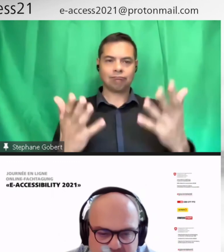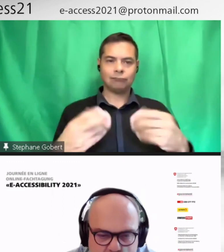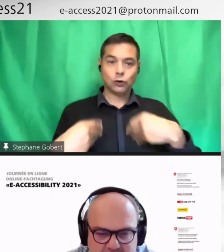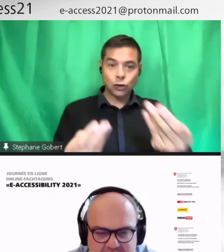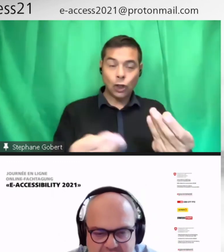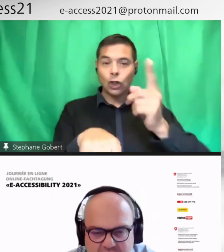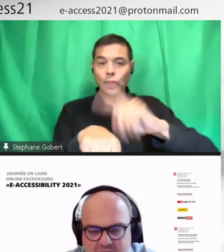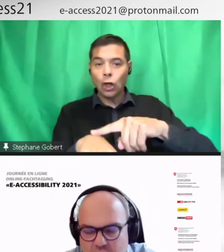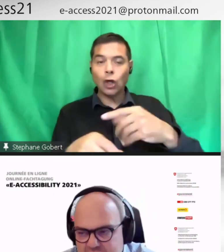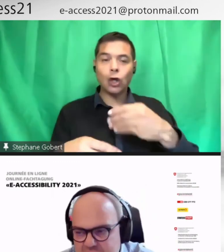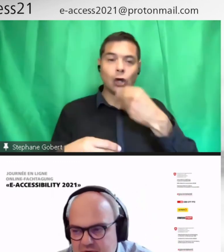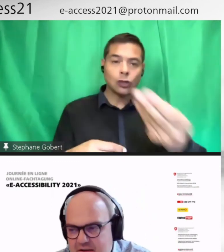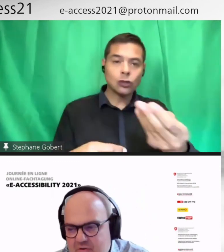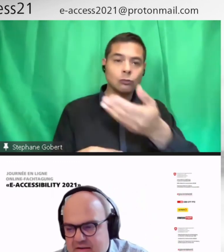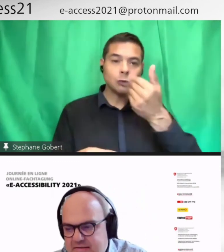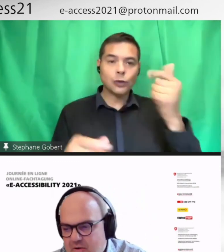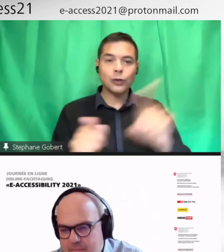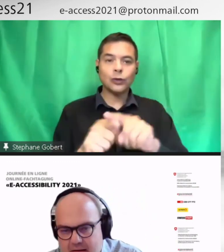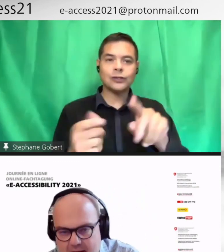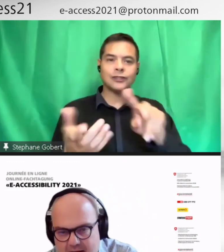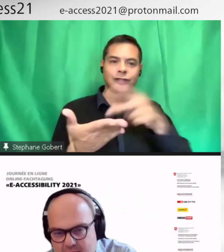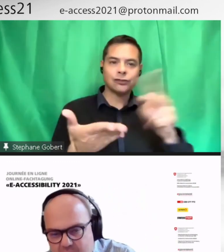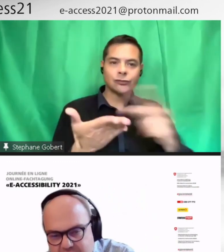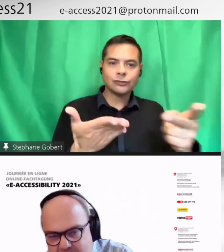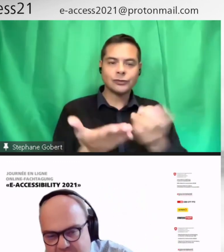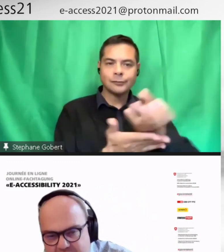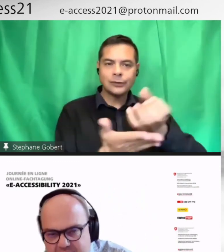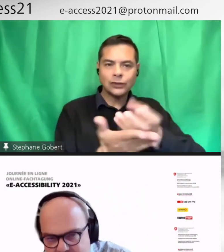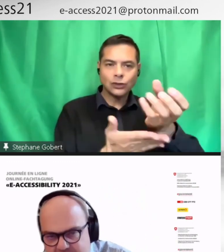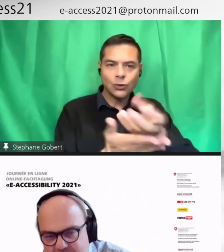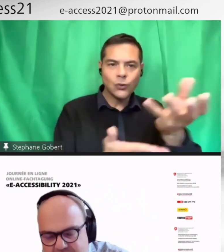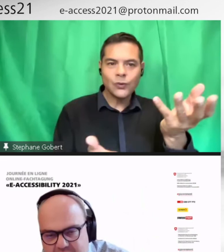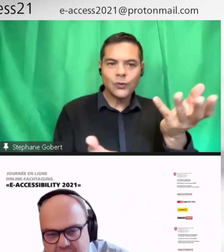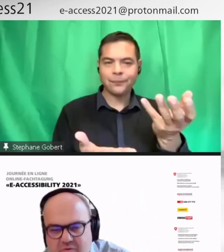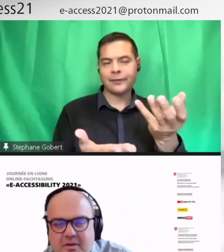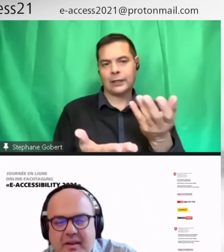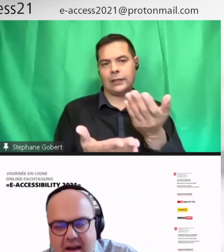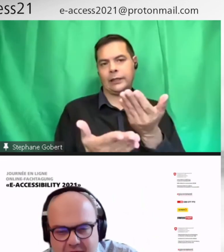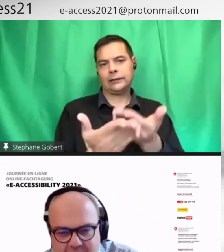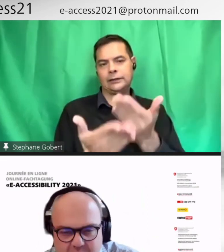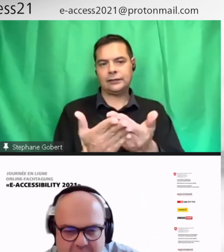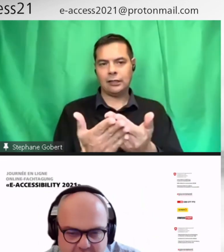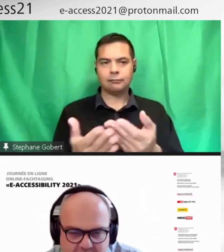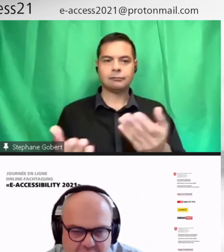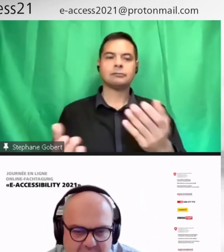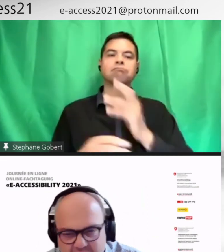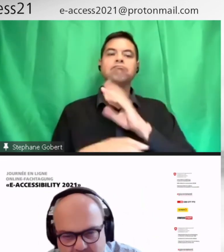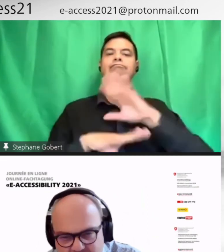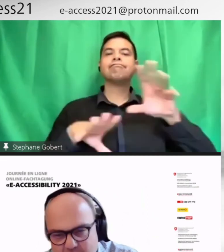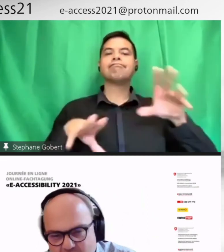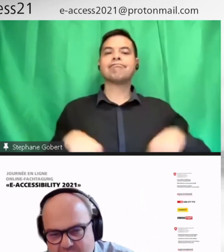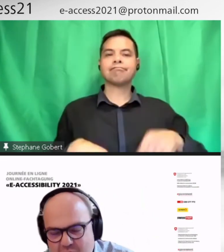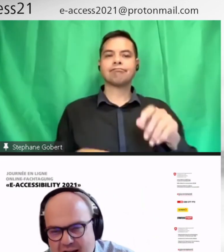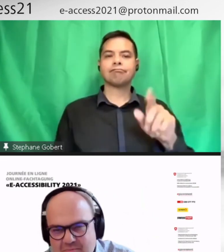aussi toutes ces questions de la transcription, des informations. Et pour terminer, on est arrivé, on devrait arriver, et là, je trouve bien qu'on va